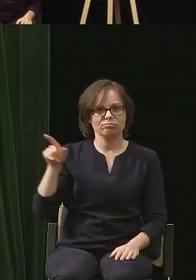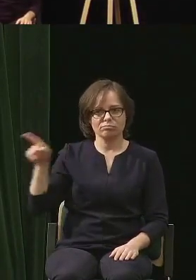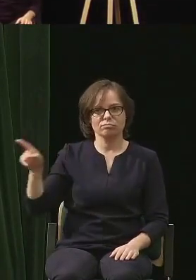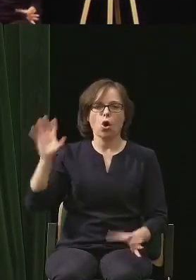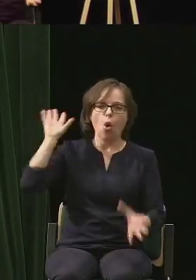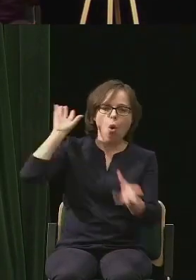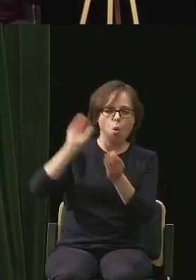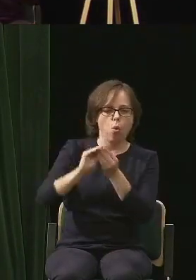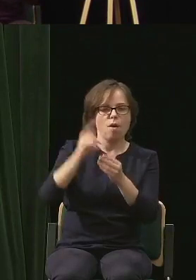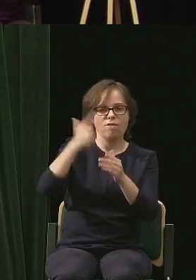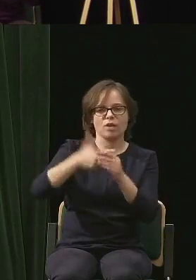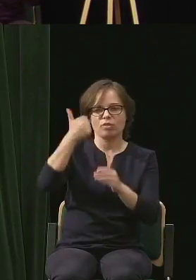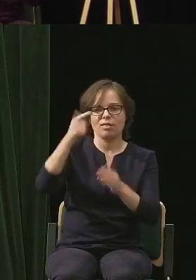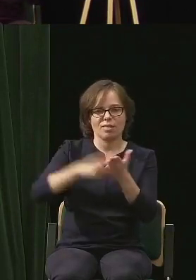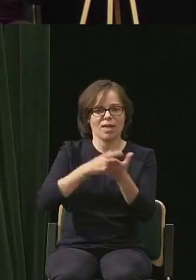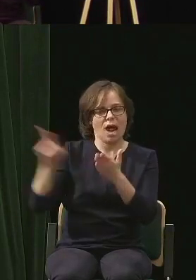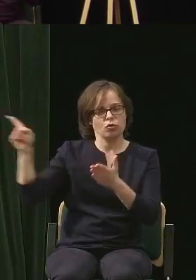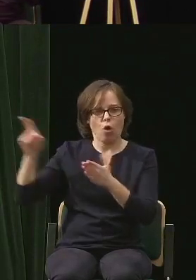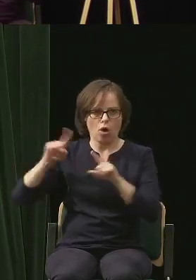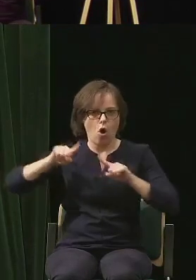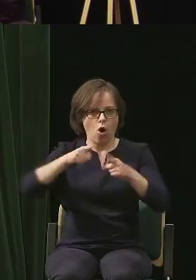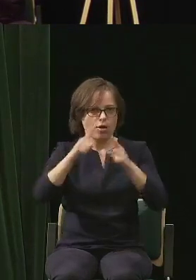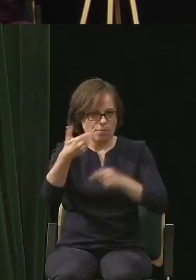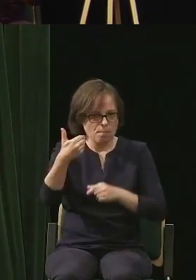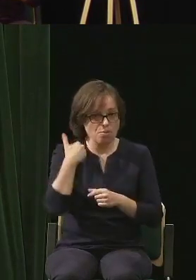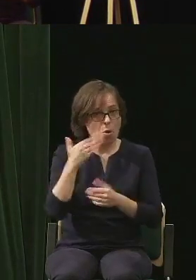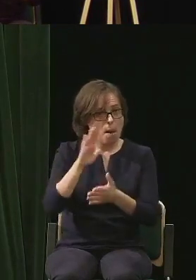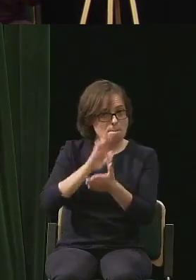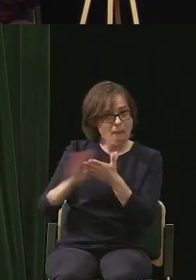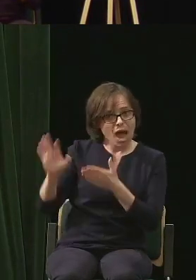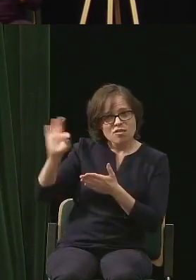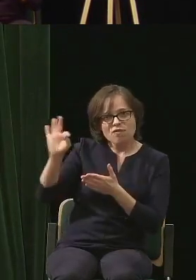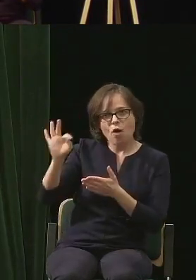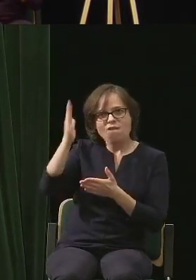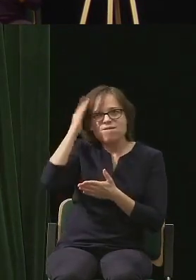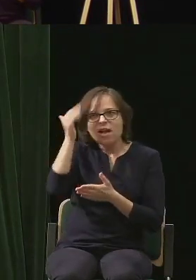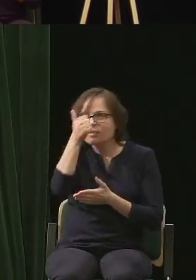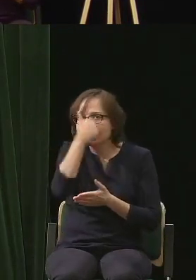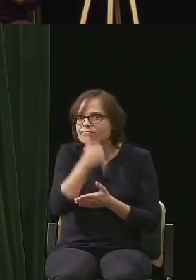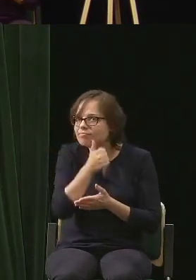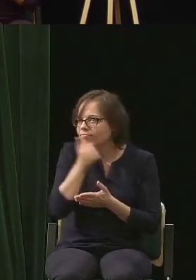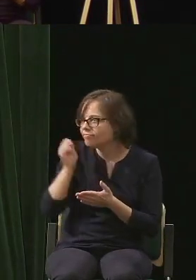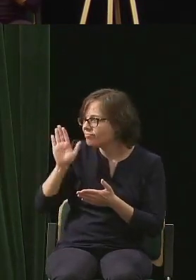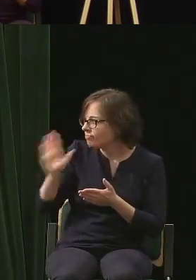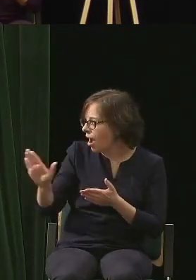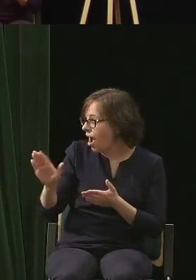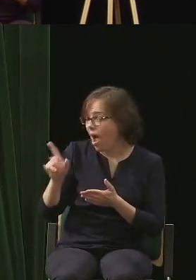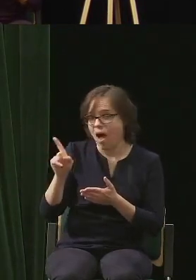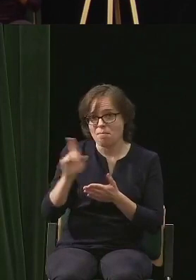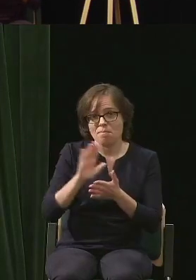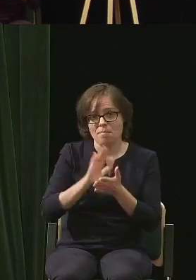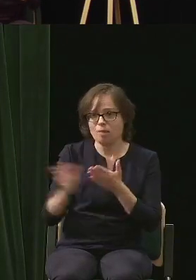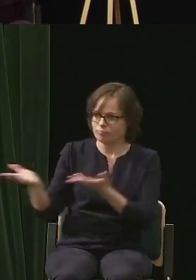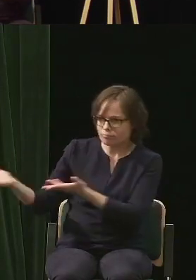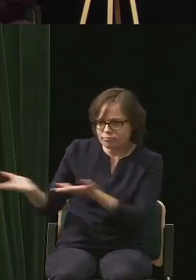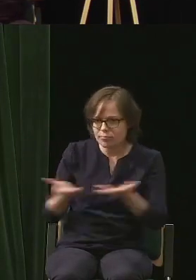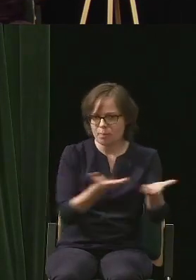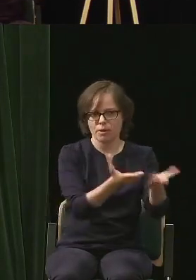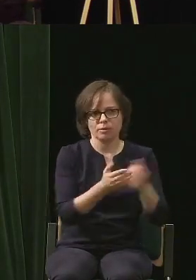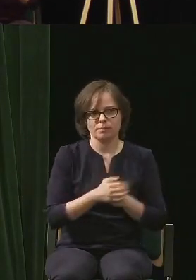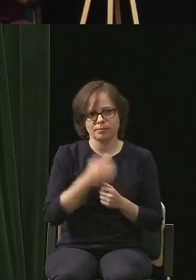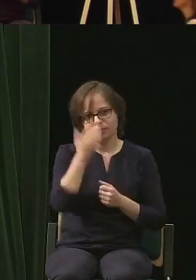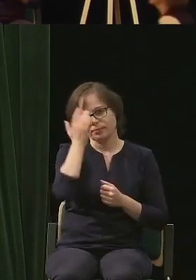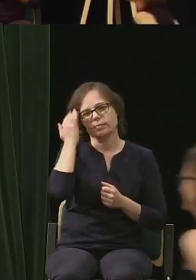dotychczasowych 21 spotkań, proszę Państwa, bez jej tajemnej wiedzy, Maryla, może pozwól do nas.